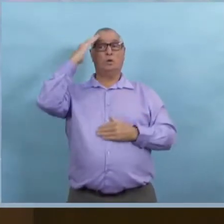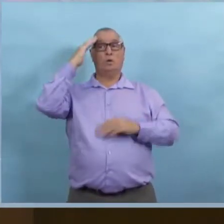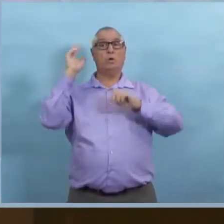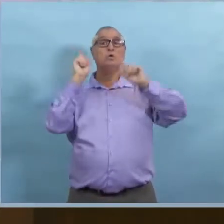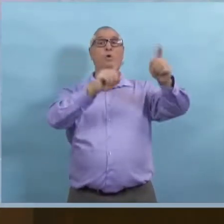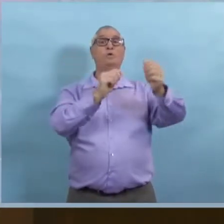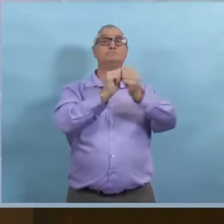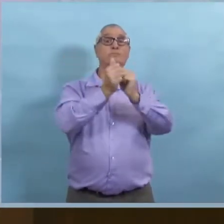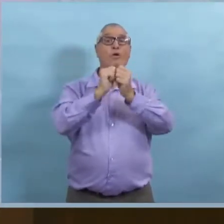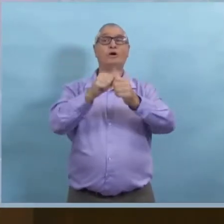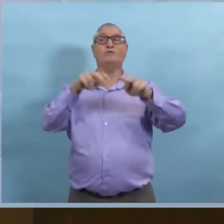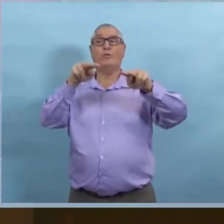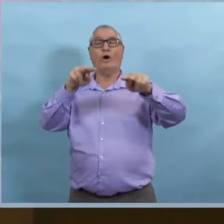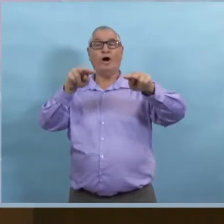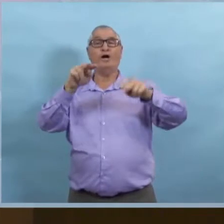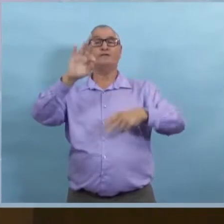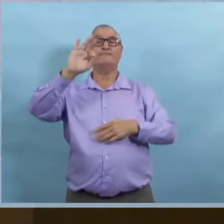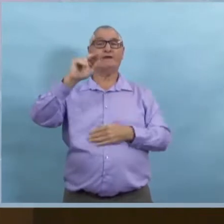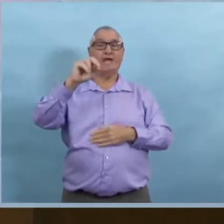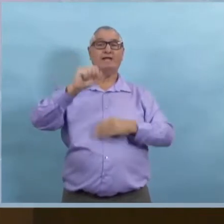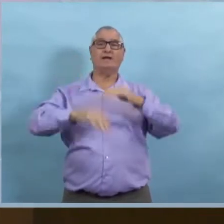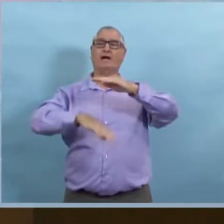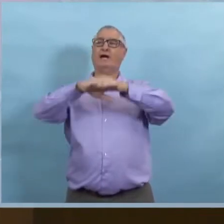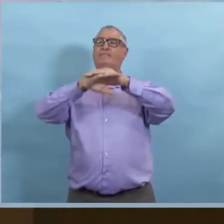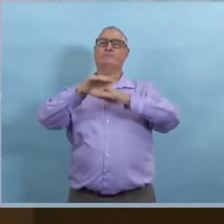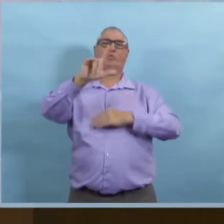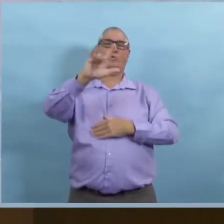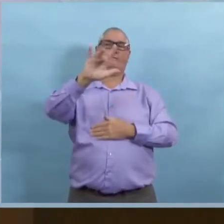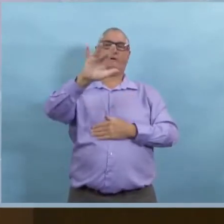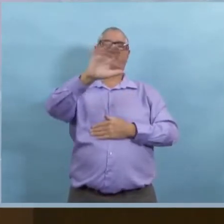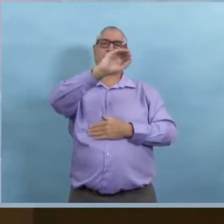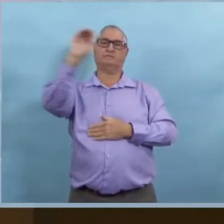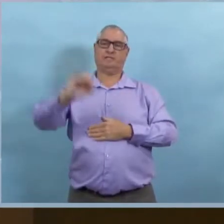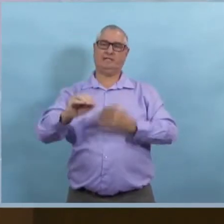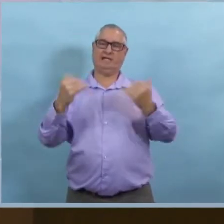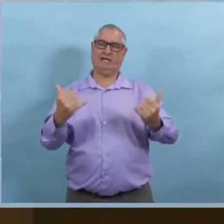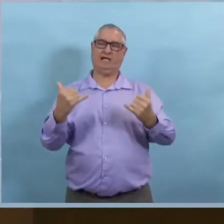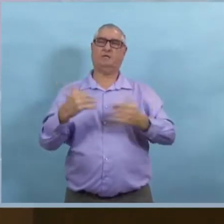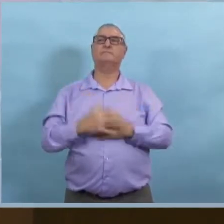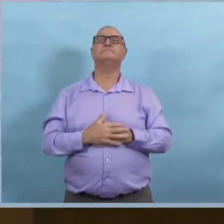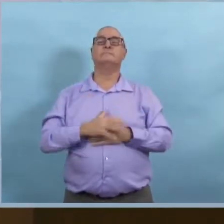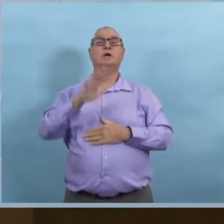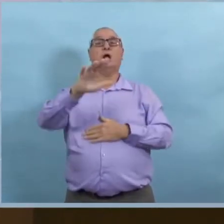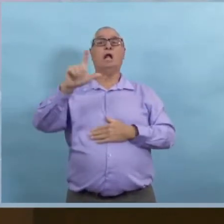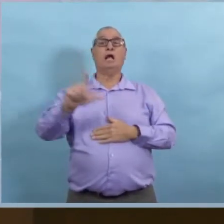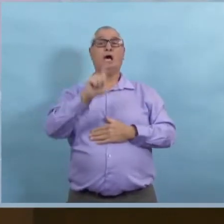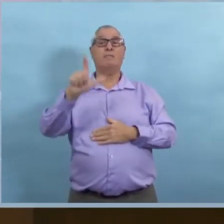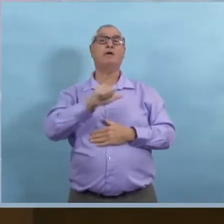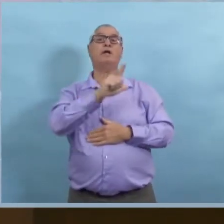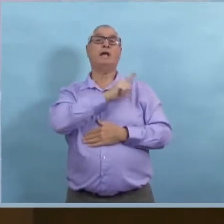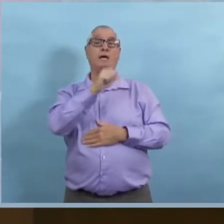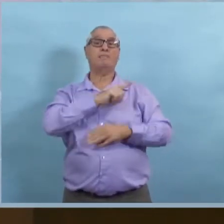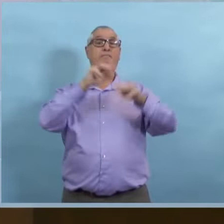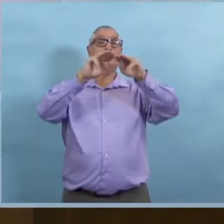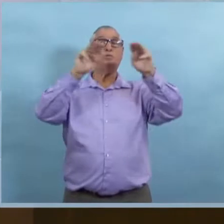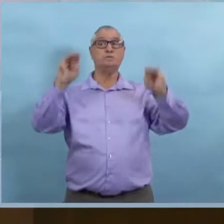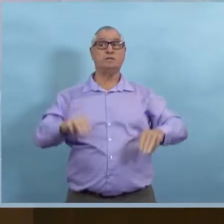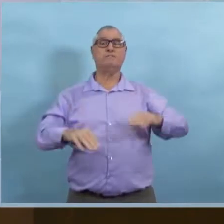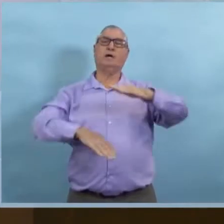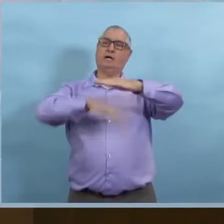réduire la taille des groupes de spectateurs à 25% seulement. Les musées, les galeries d'art et les bibliothèques doivent réduire leur capacité à